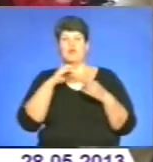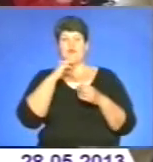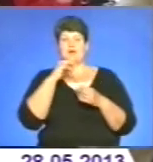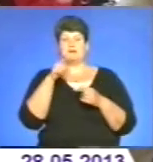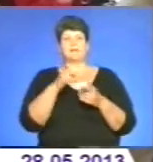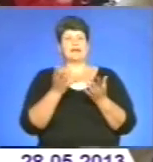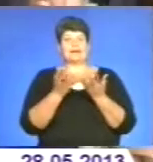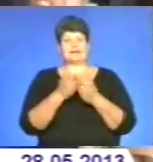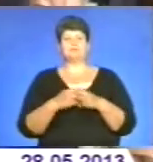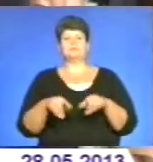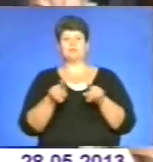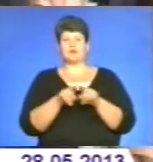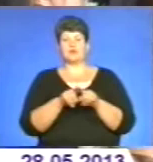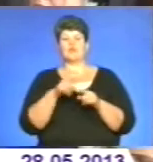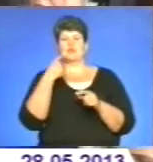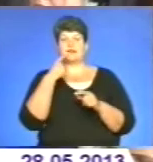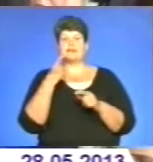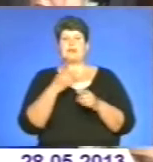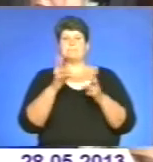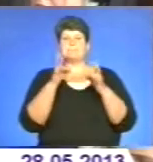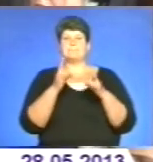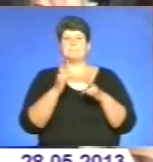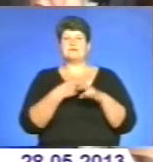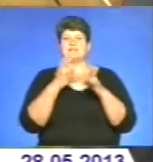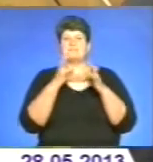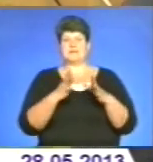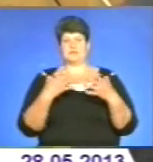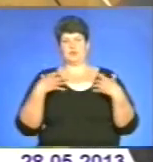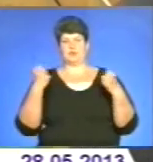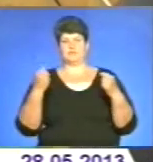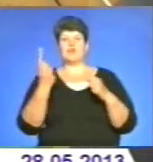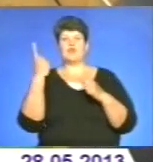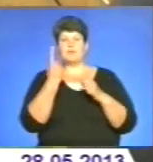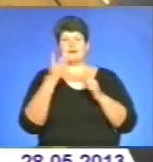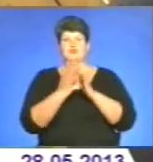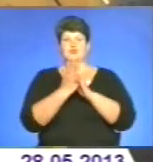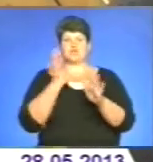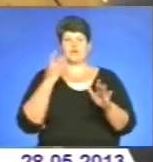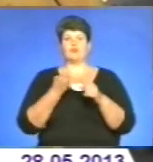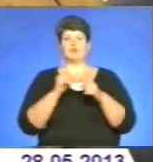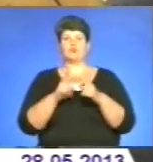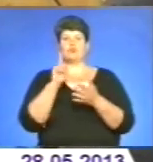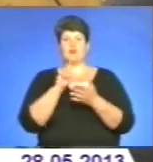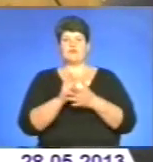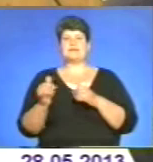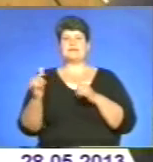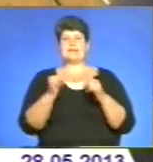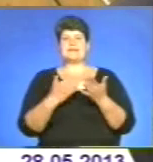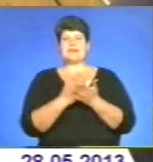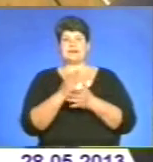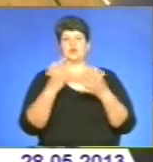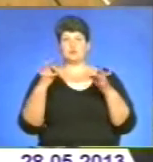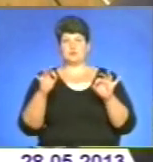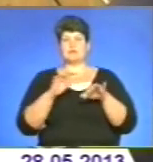показниках. На колеги наголошувалися на безпеці оздоровлення. В першу чергу, в цьому ми повинні забезпечити якість та доступність